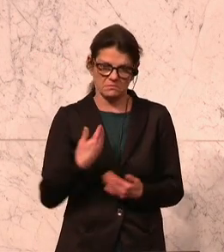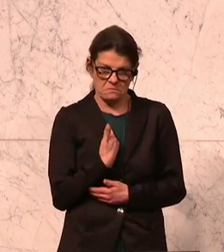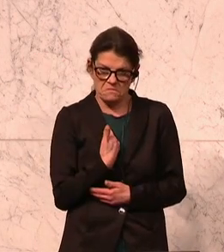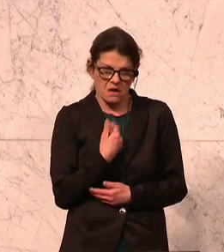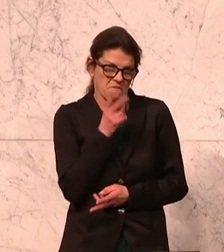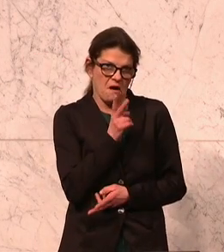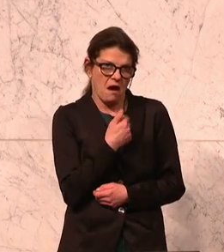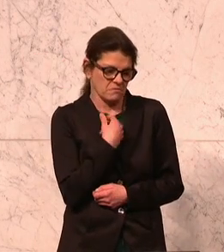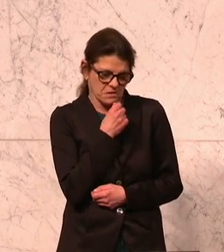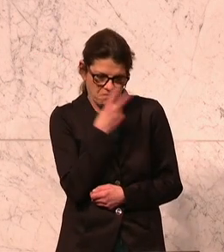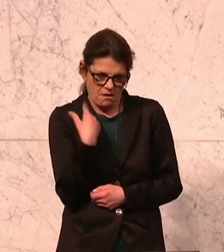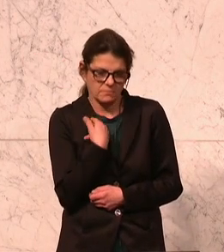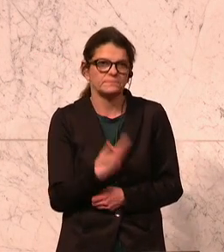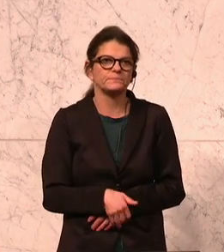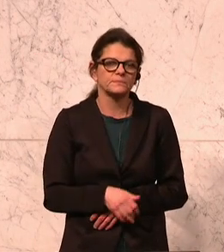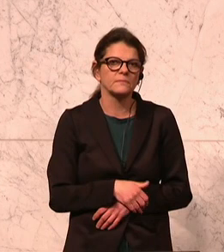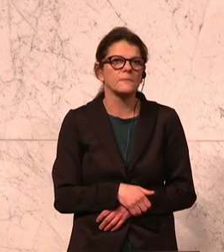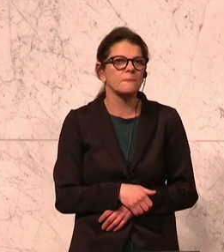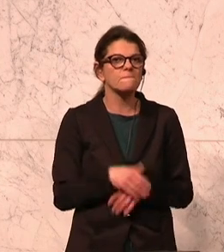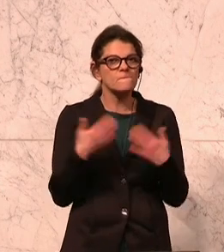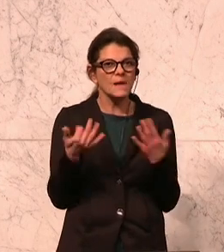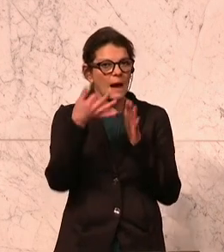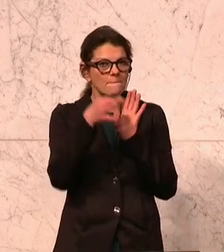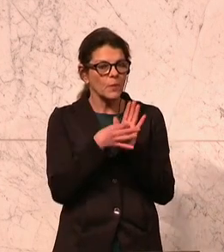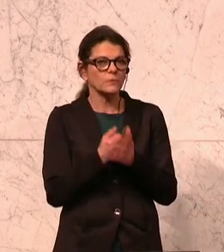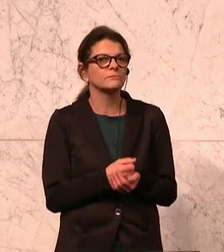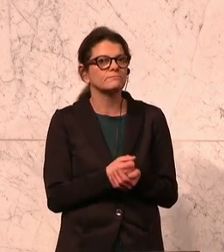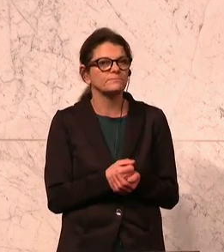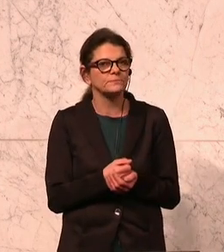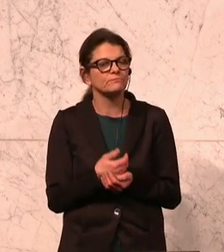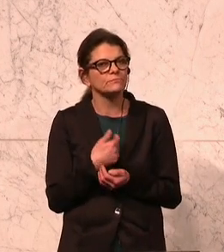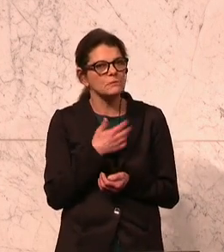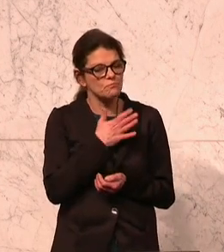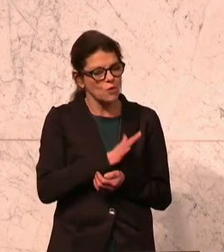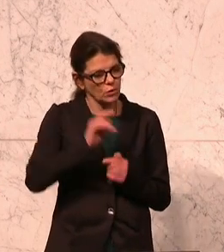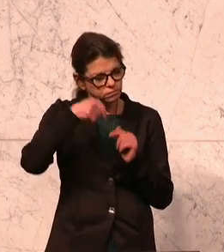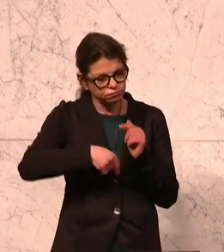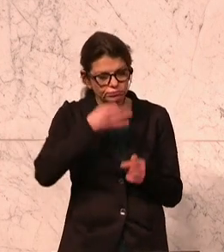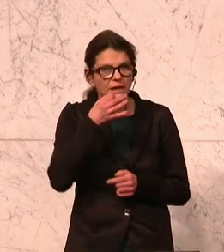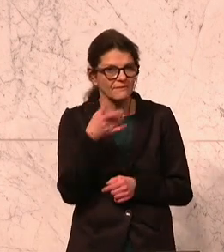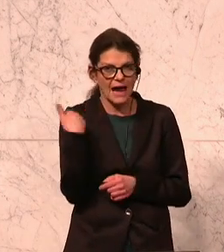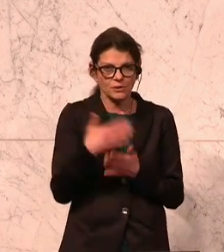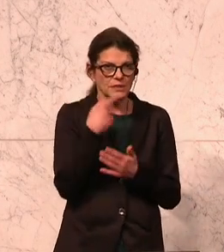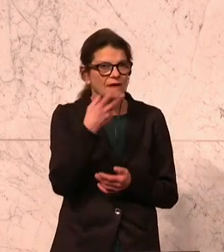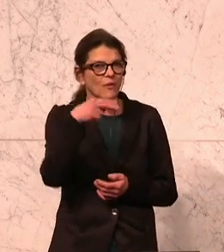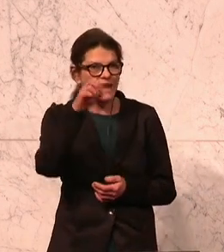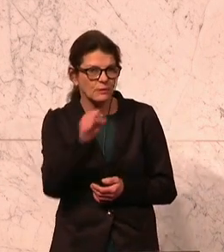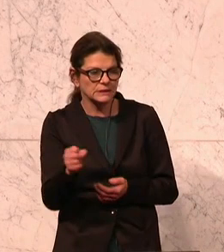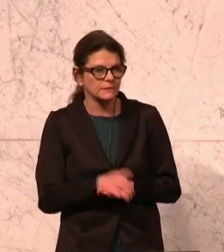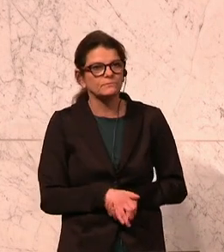ehrlicherweise nicht nachvollziehbar. Einen Punkt möchte ich eingehen, der hier genannt wurde von den NEOS,